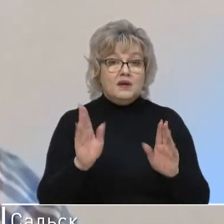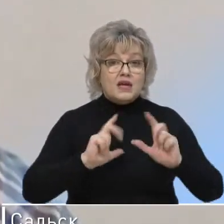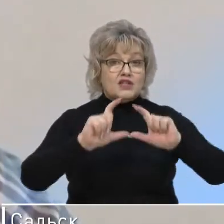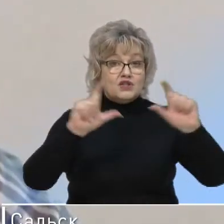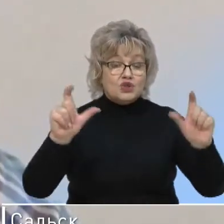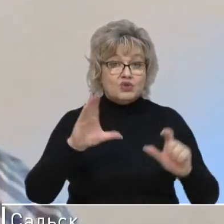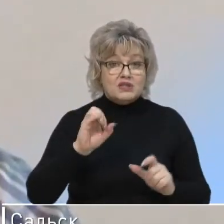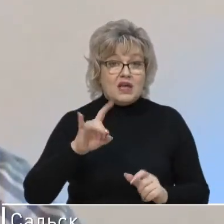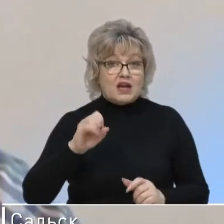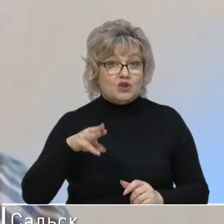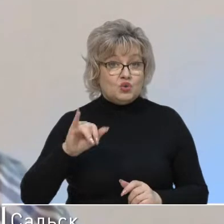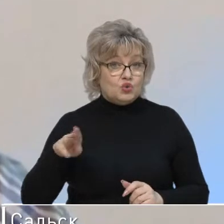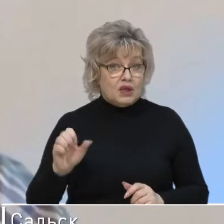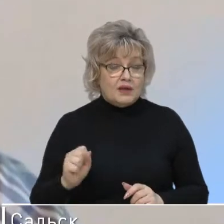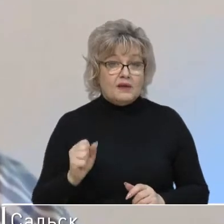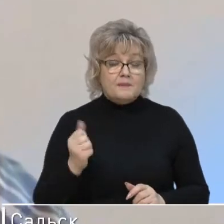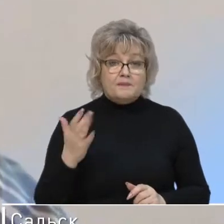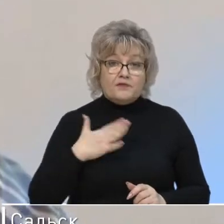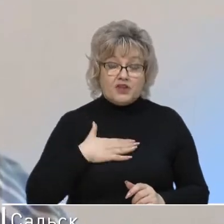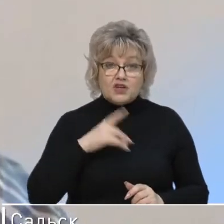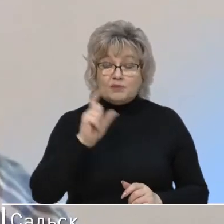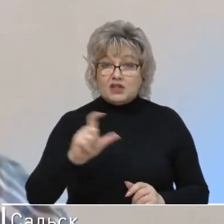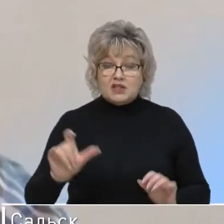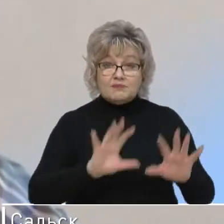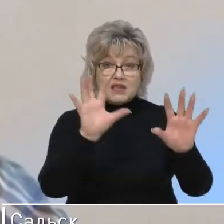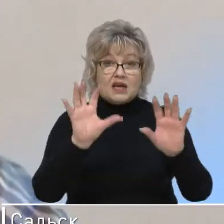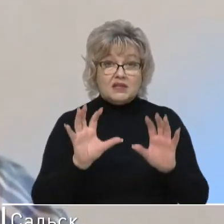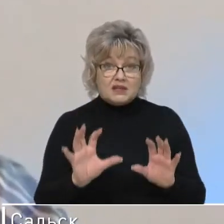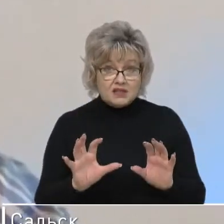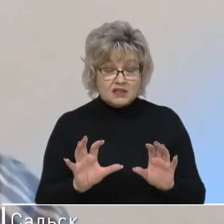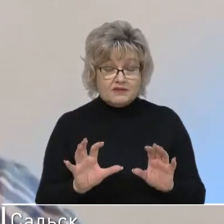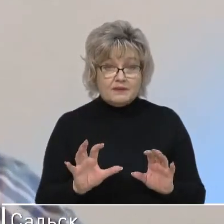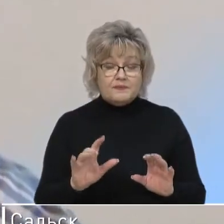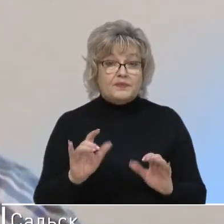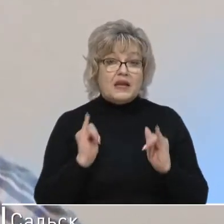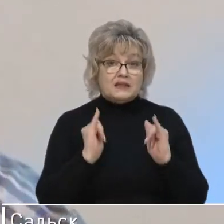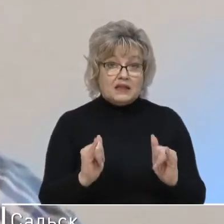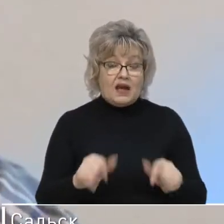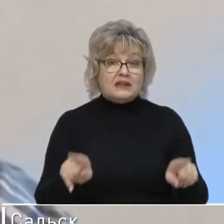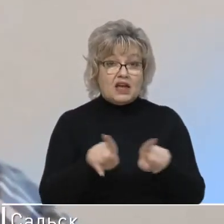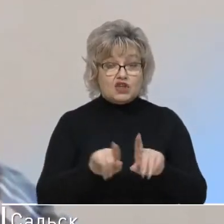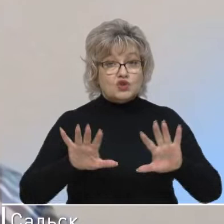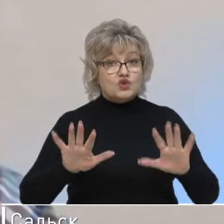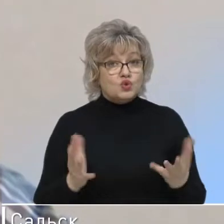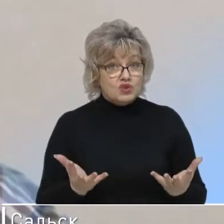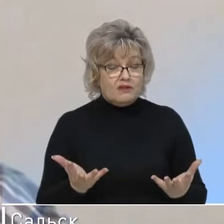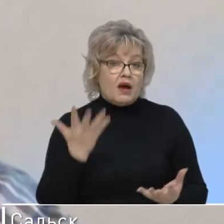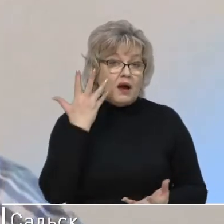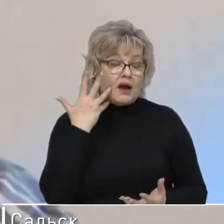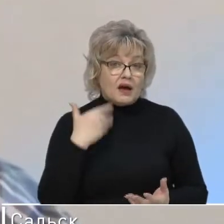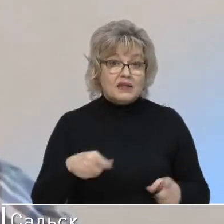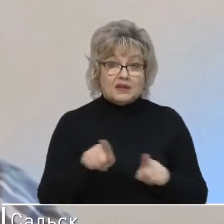серветута в нашем гражданском законодательстве. Именно для таких случаев, когда